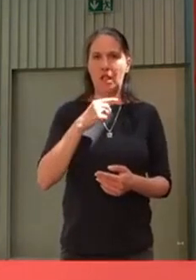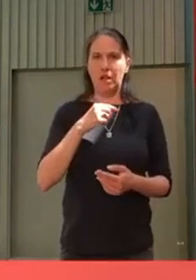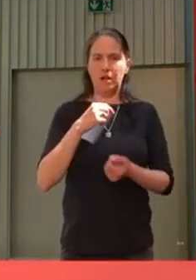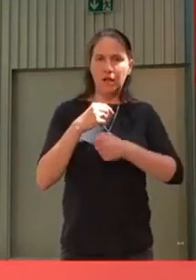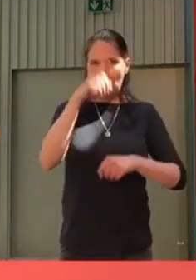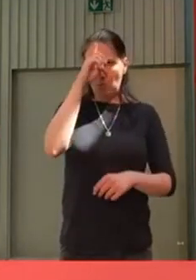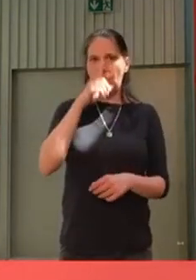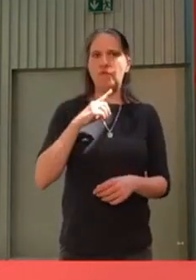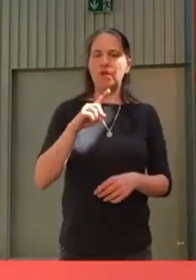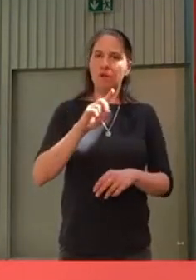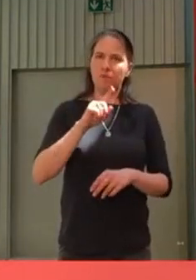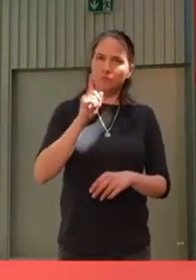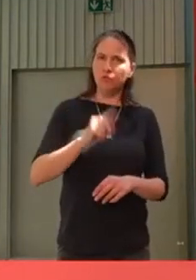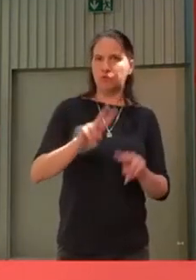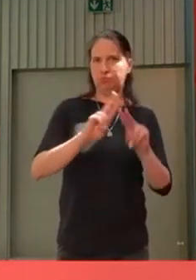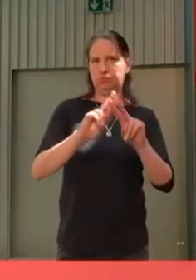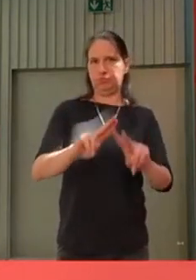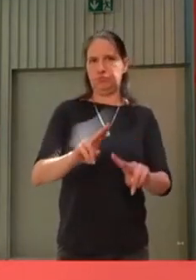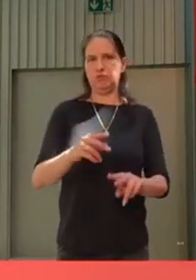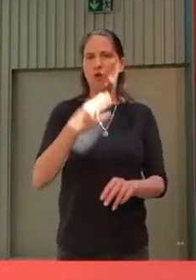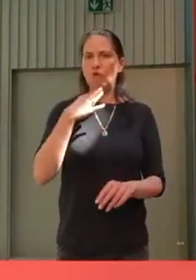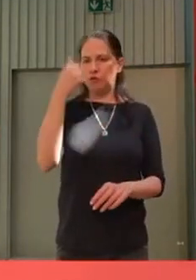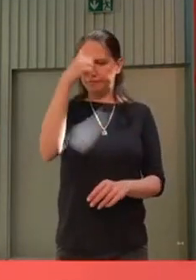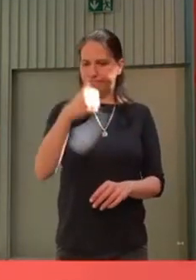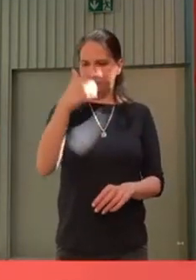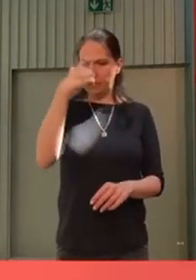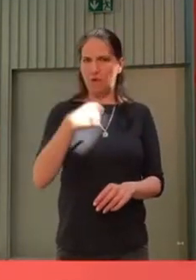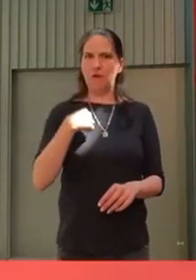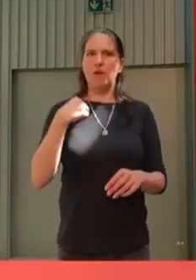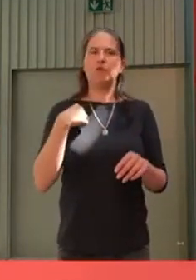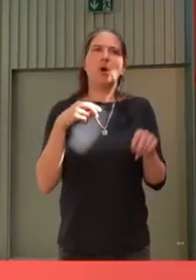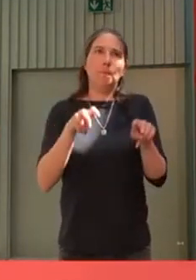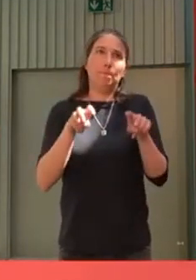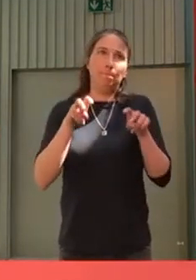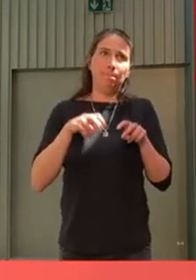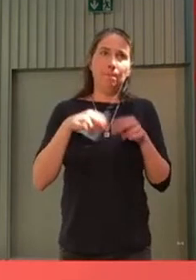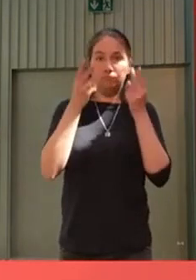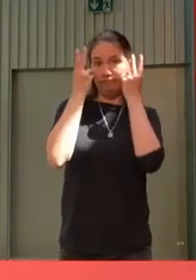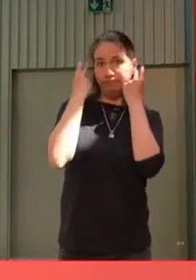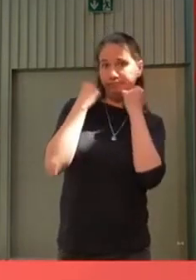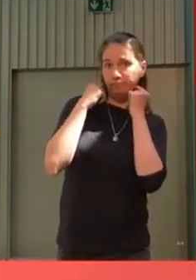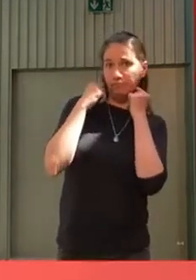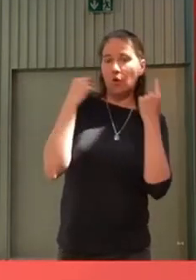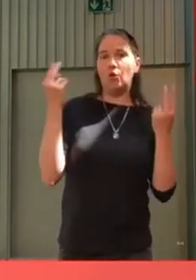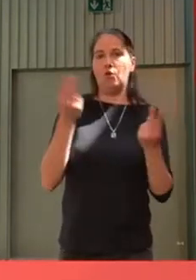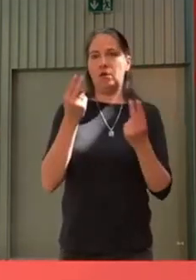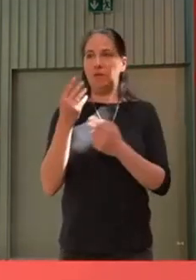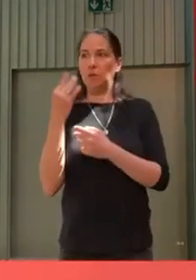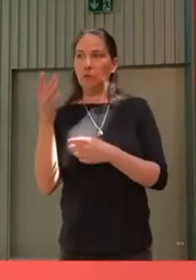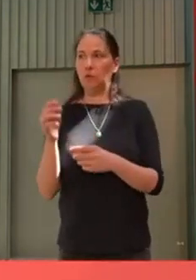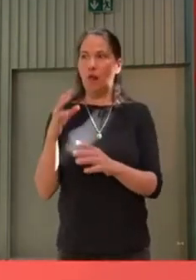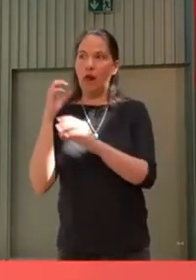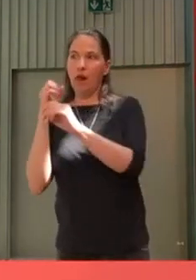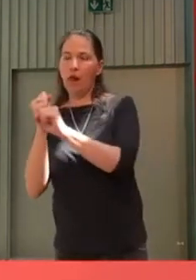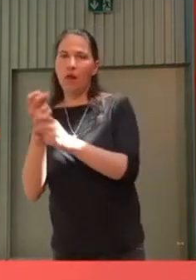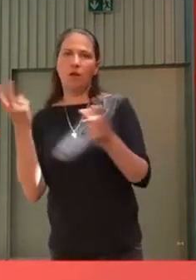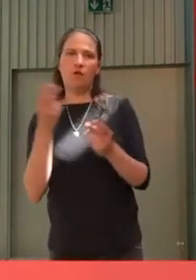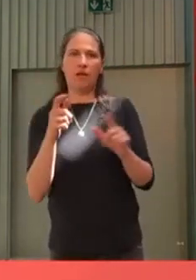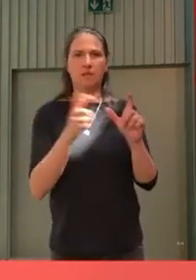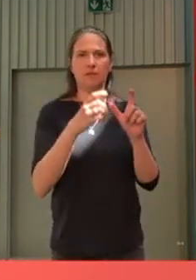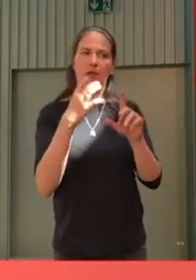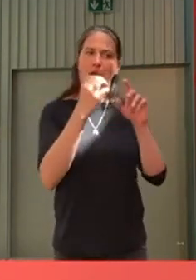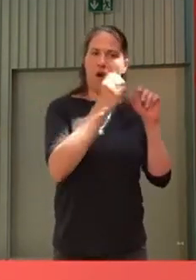dürfen eben auch keinesfalls in den Verdacht geraten, dass wir zu nachgiebig sein oder uns zu sehr an Grüne oder SPD anpassen.